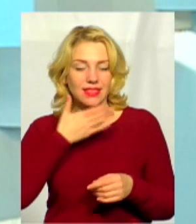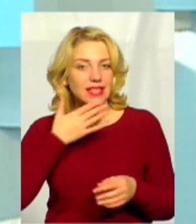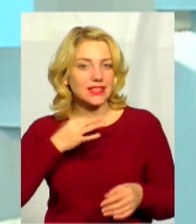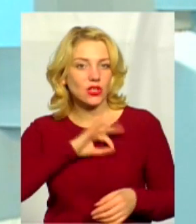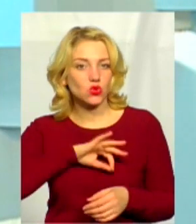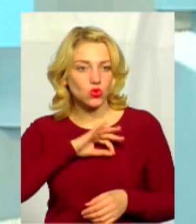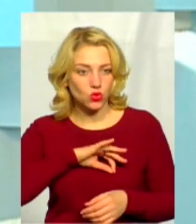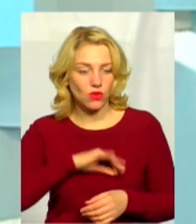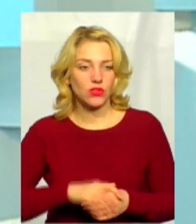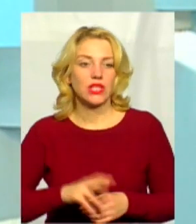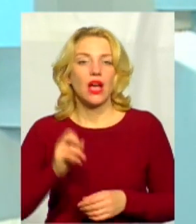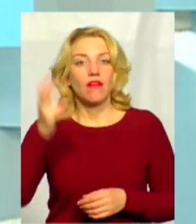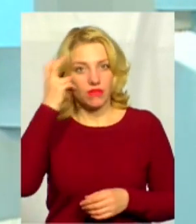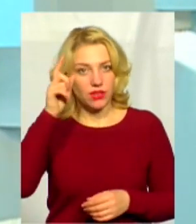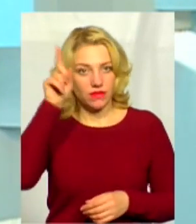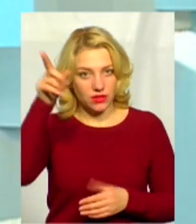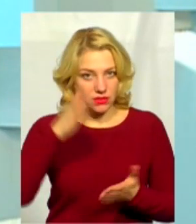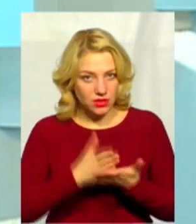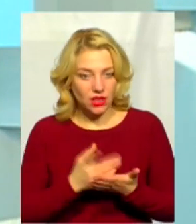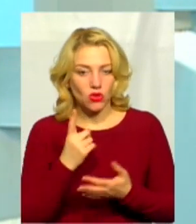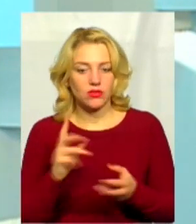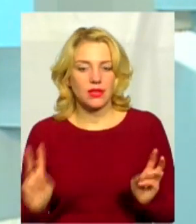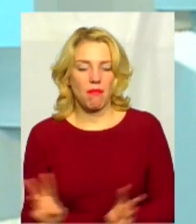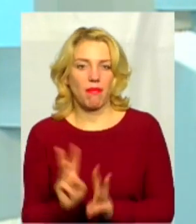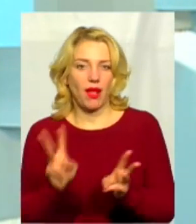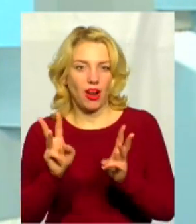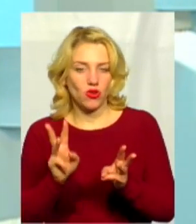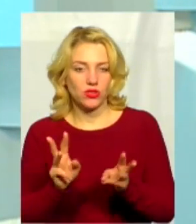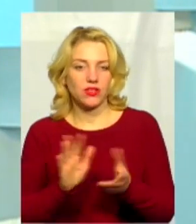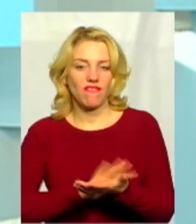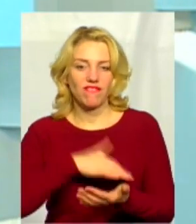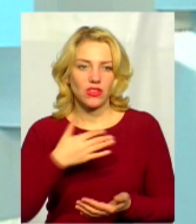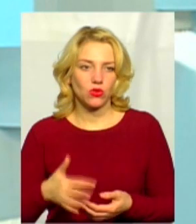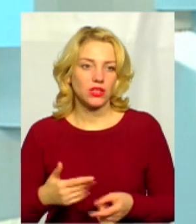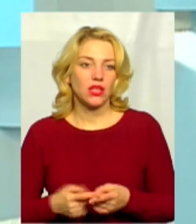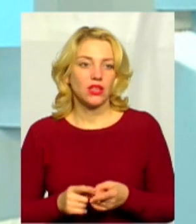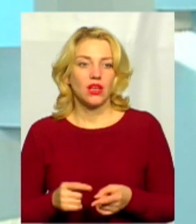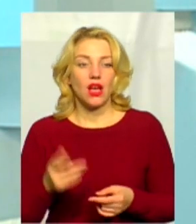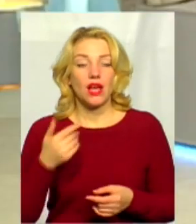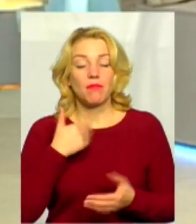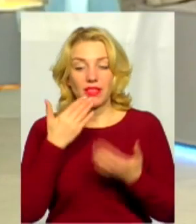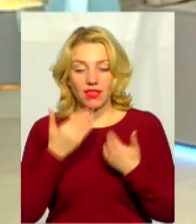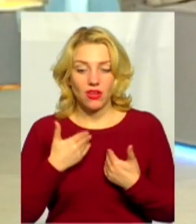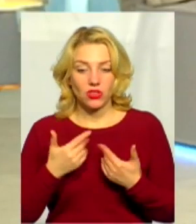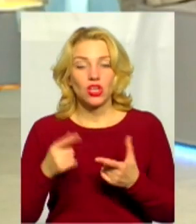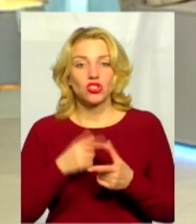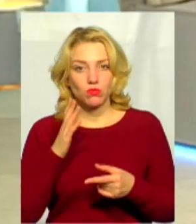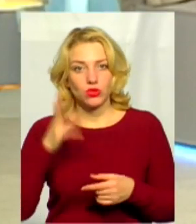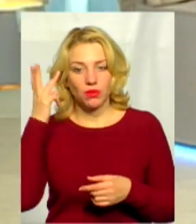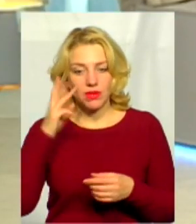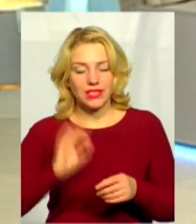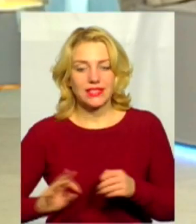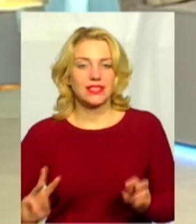один завод енергії в Києві спалює відходи. І коли запитують, чи буде Хмельницький спалювання відходу, ми говоримо, ні, не буде. Це не буде